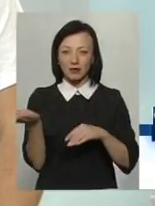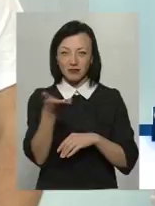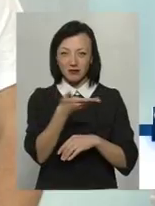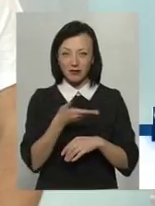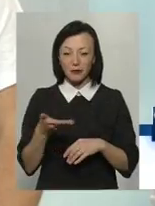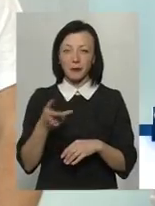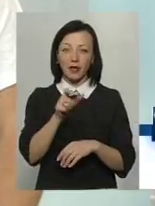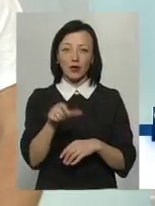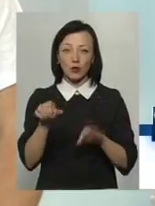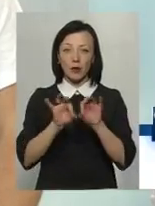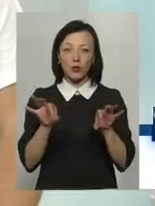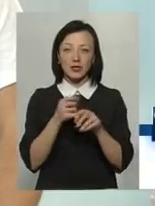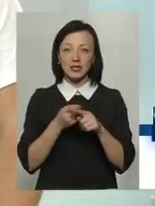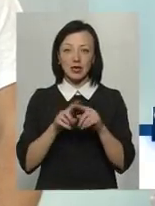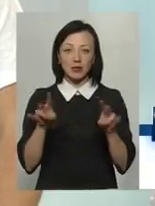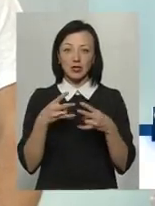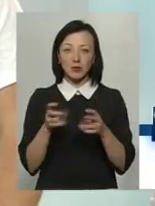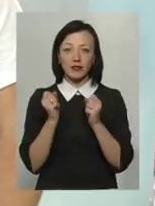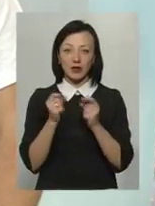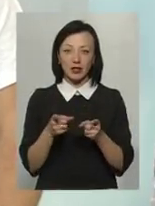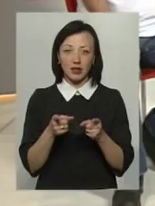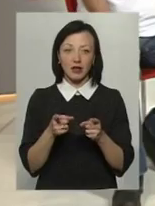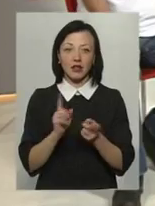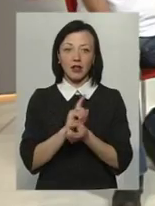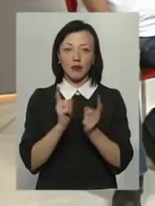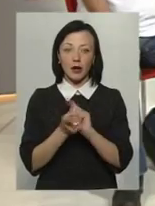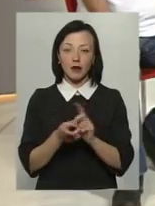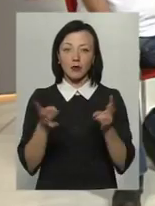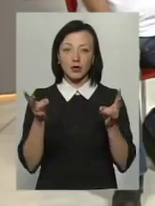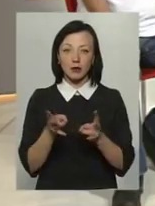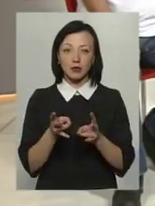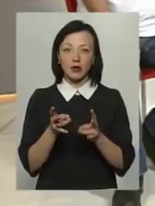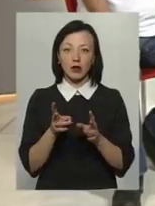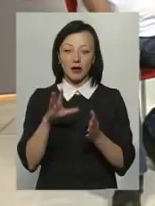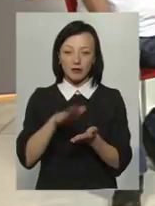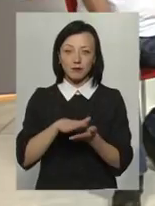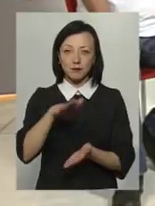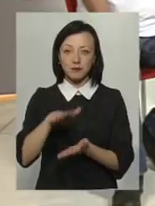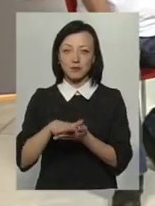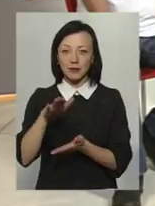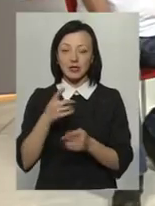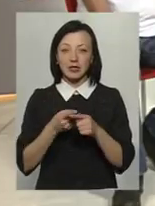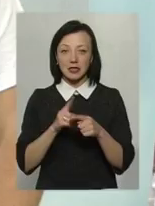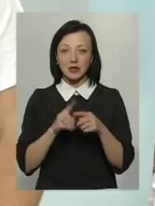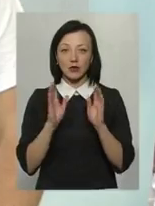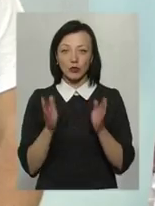Хоча, якщо людям пояснити, це не потрібно виносити з садка, навпаки, це потрібно компостувати в садочку, і це буде